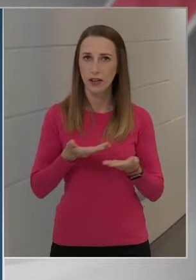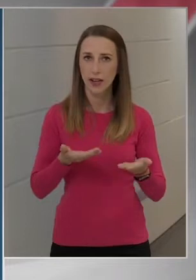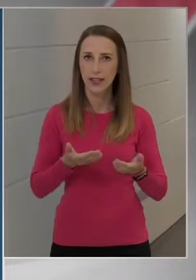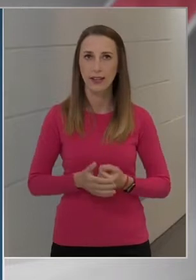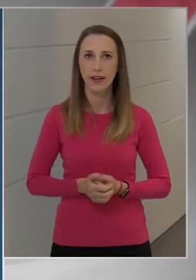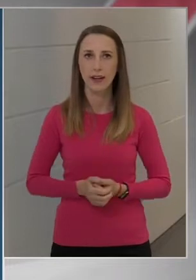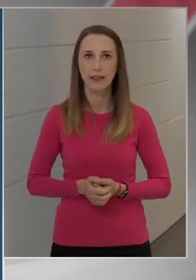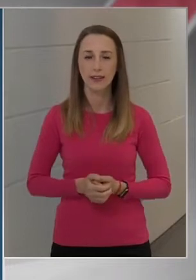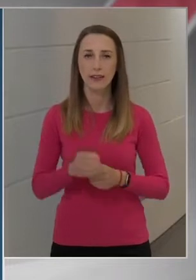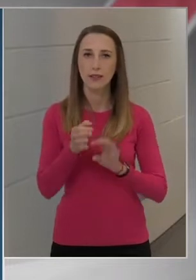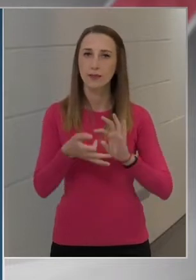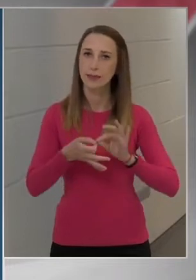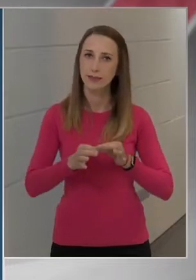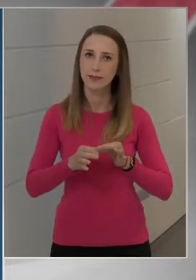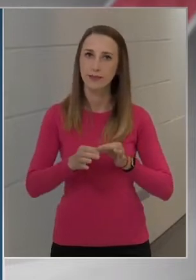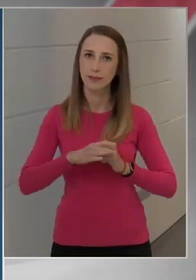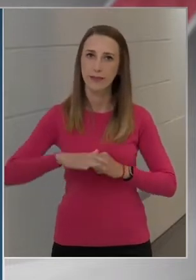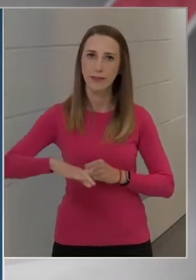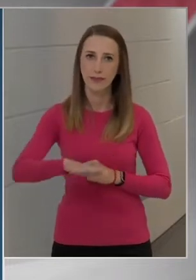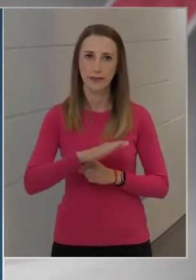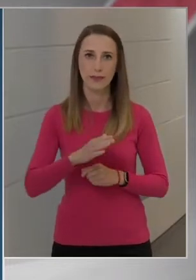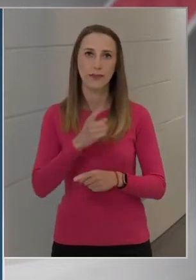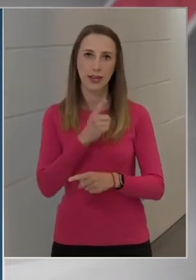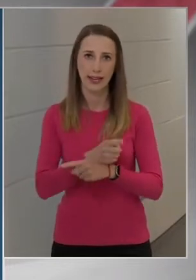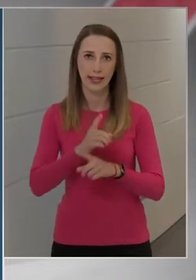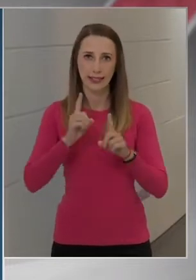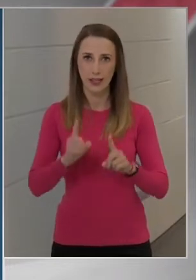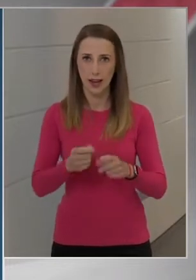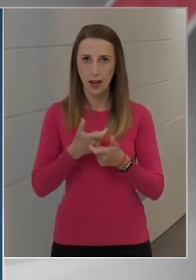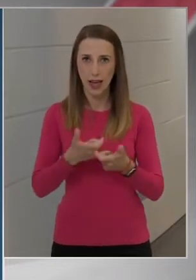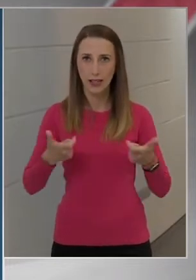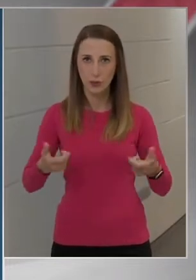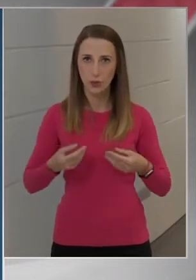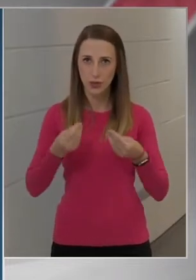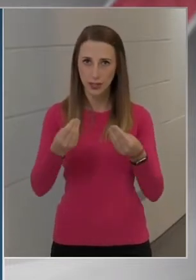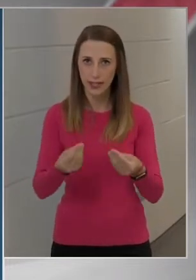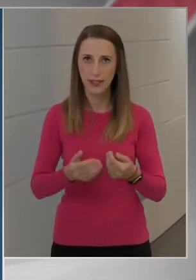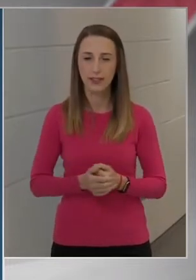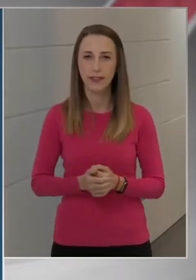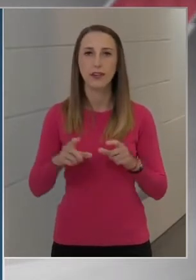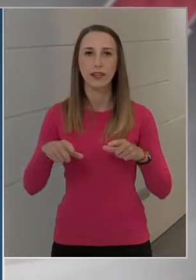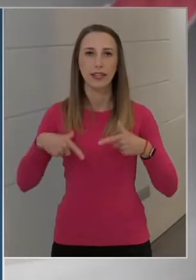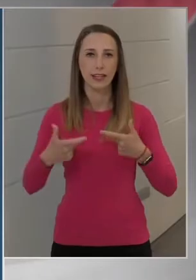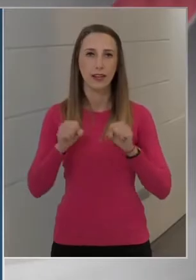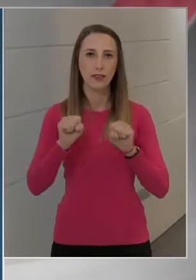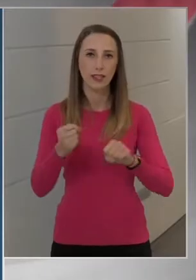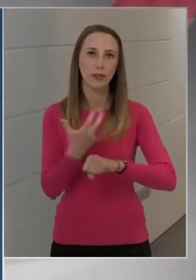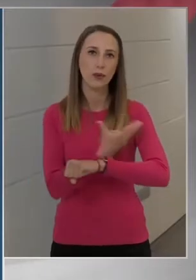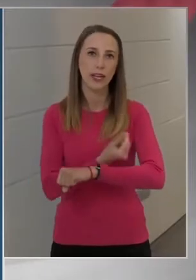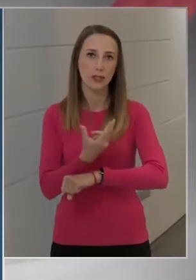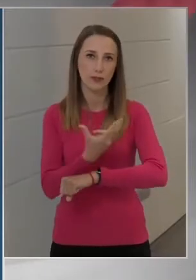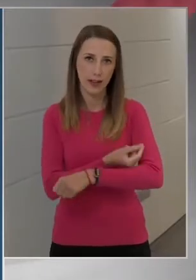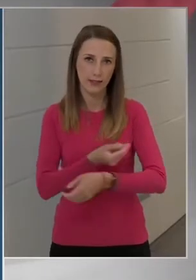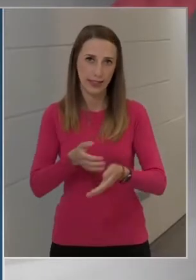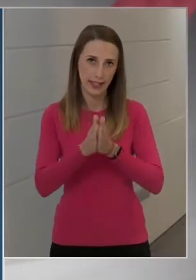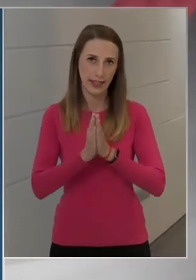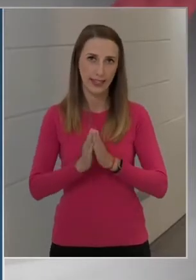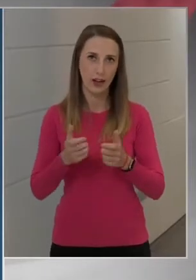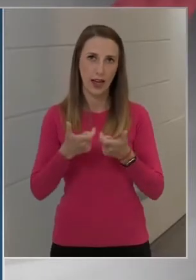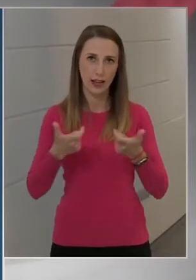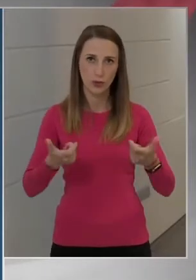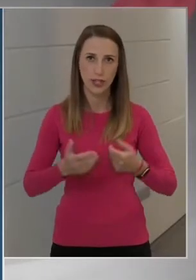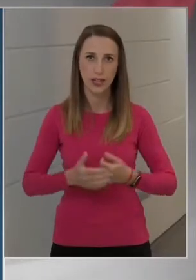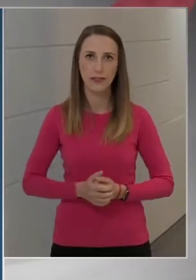teljes körűen rendelkezésre áll az a lehetőség, hogy éljen a védőoltás felvételének a lehetőségével.